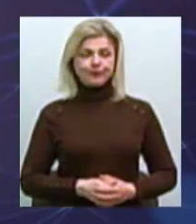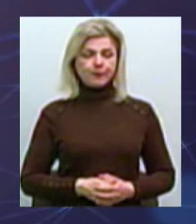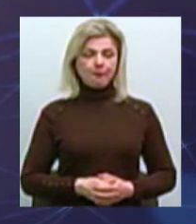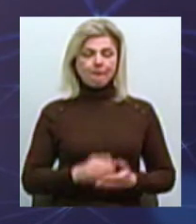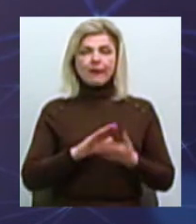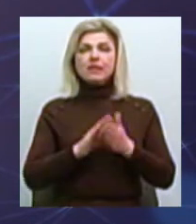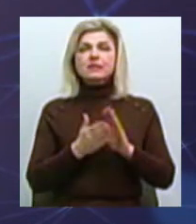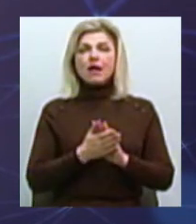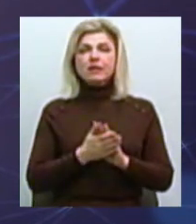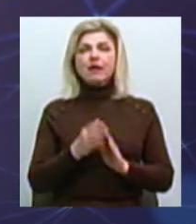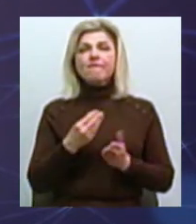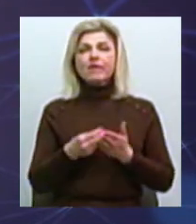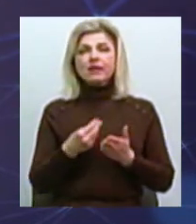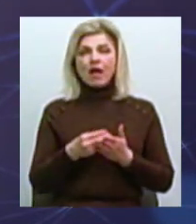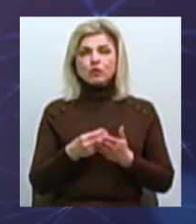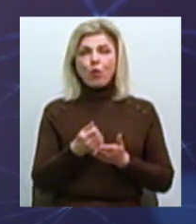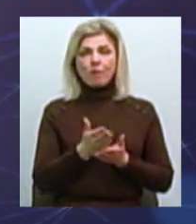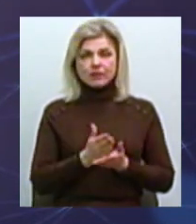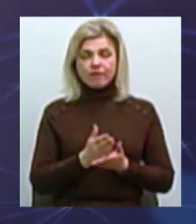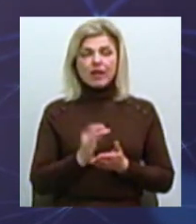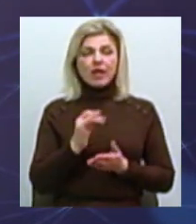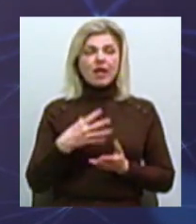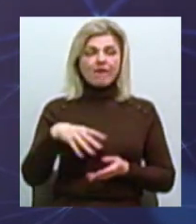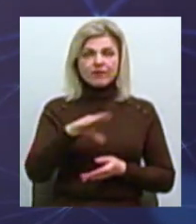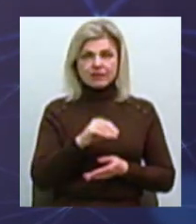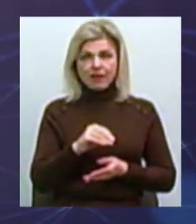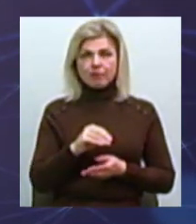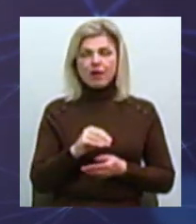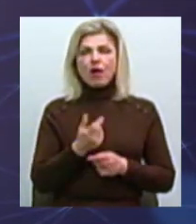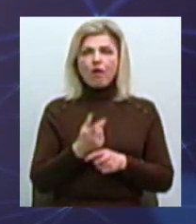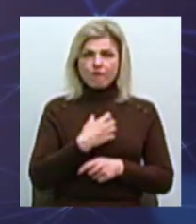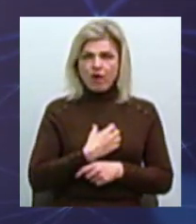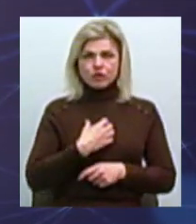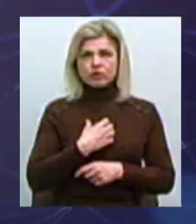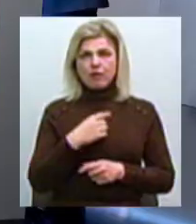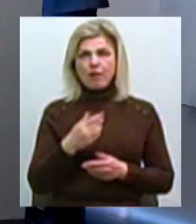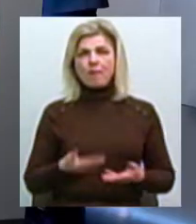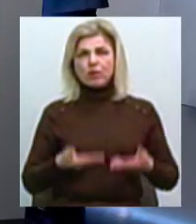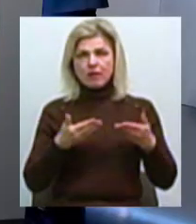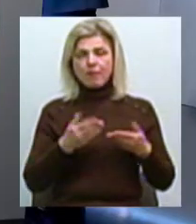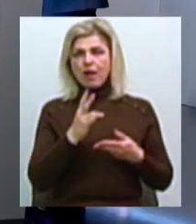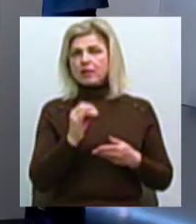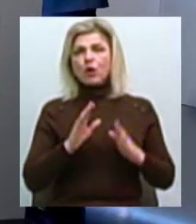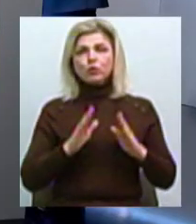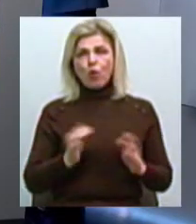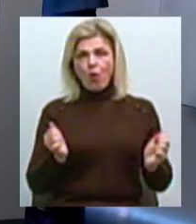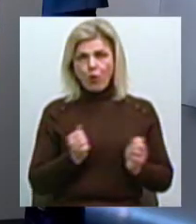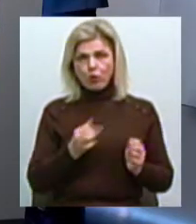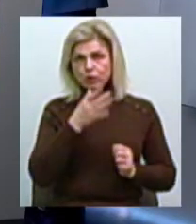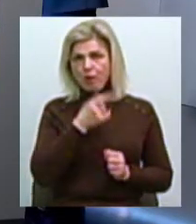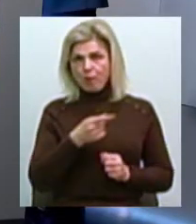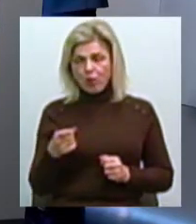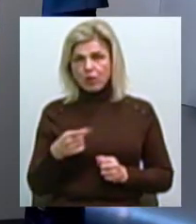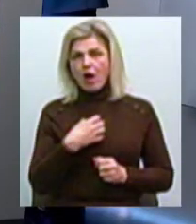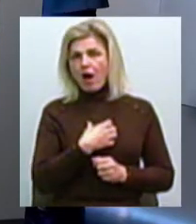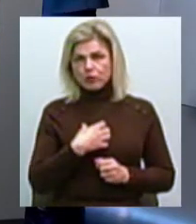забезпечення опалювального сезону і всієї енергетичної галузі гостро постають не лише в холодну пору року, тобто актуальні